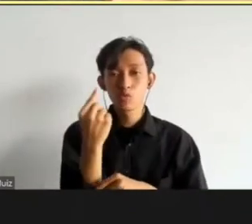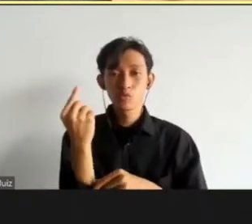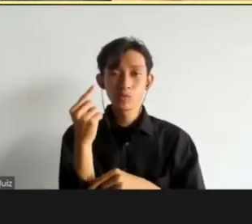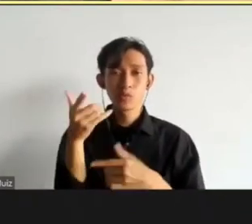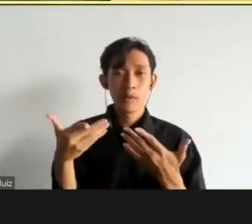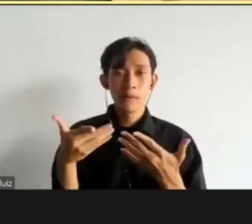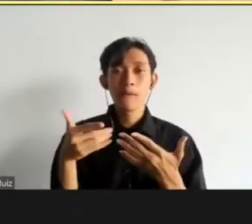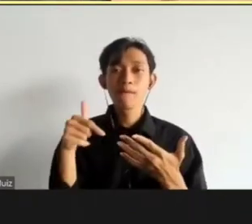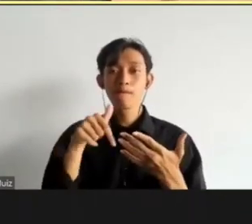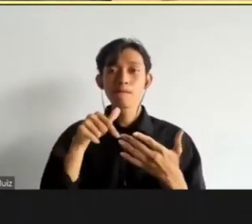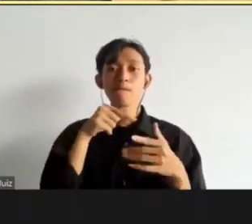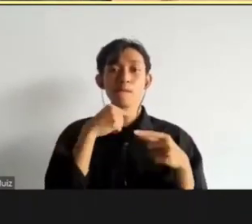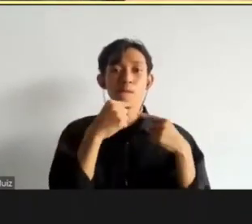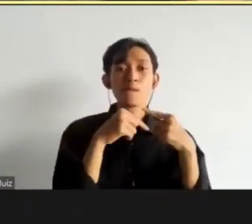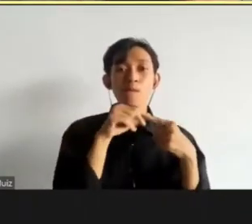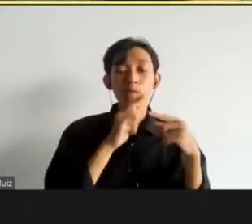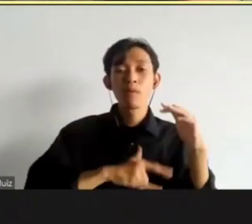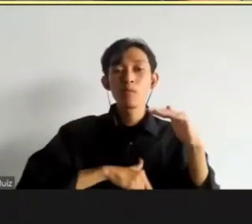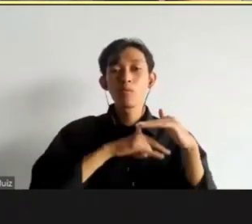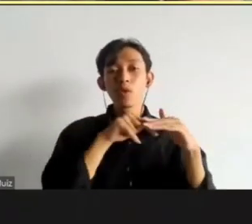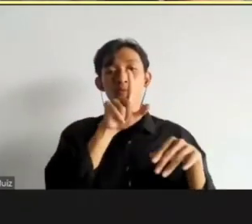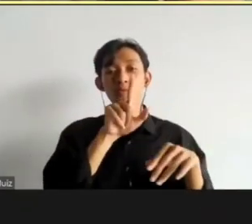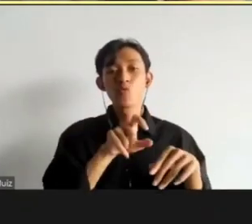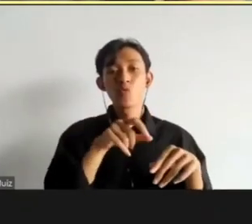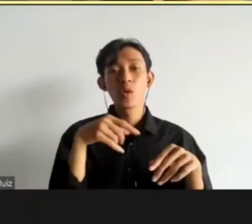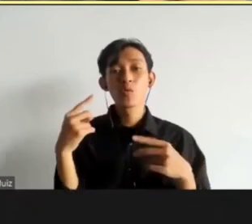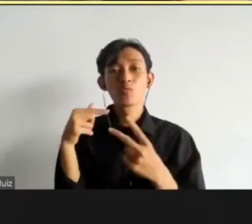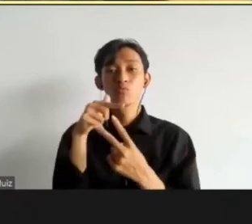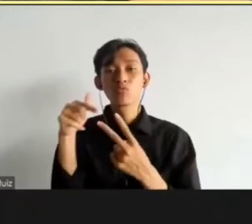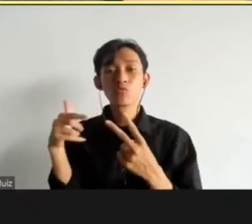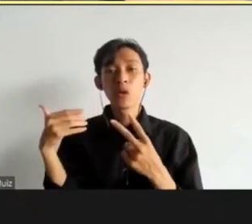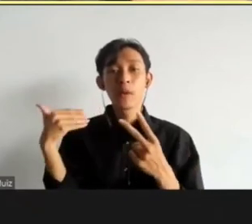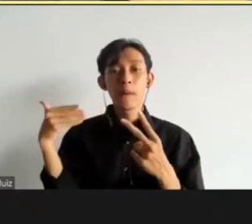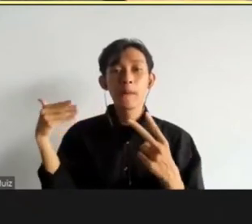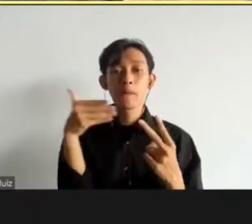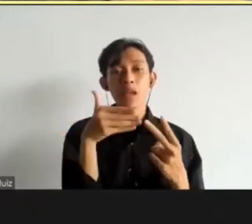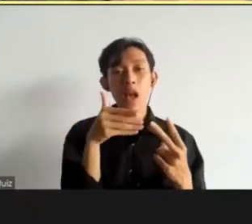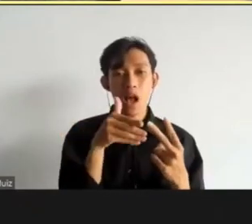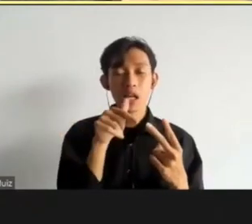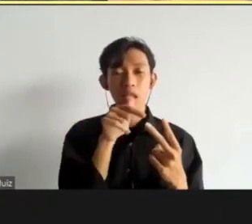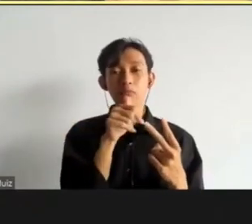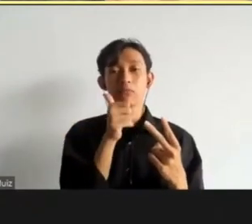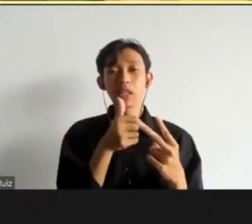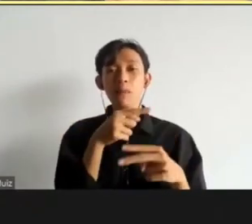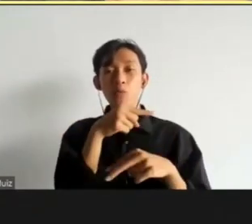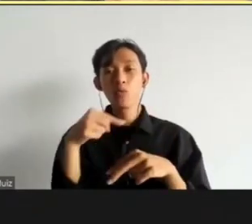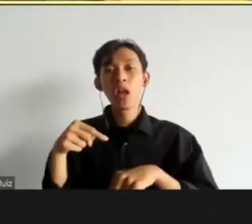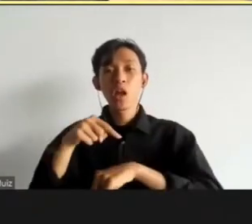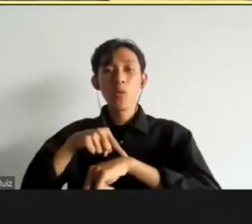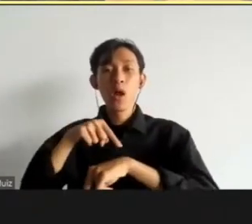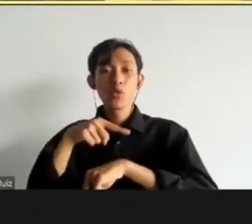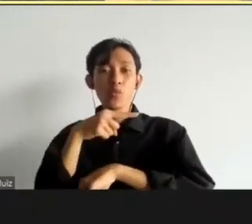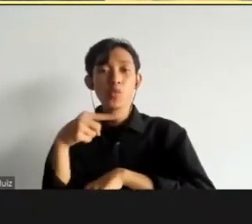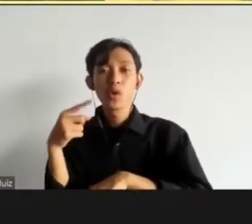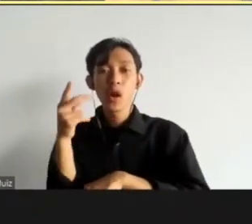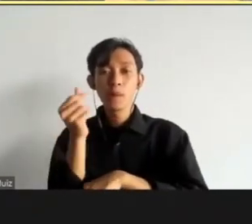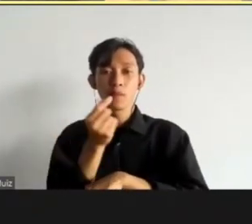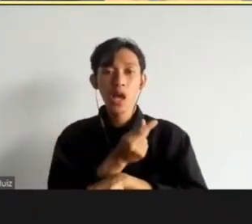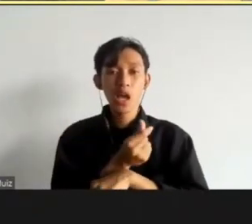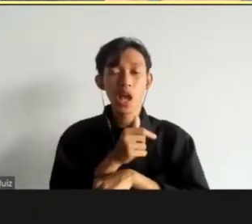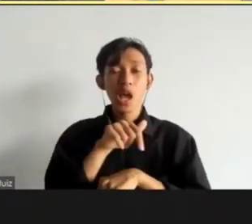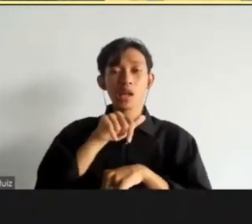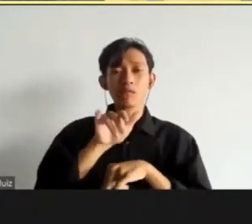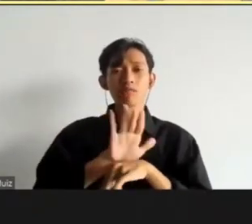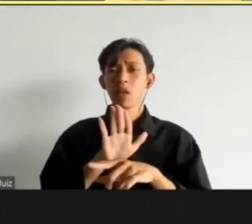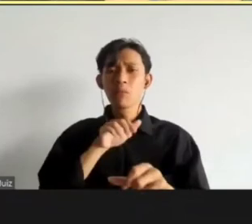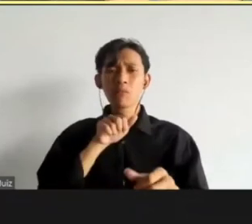memenuhi kebutuhan kedua pihak, yaitu penuntut umum dan terdakwa. Ple bargain dapat menghemat waktu dan biaya. Ple bargain tidak menghilangkan